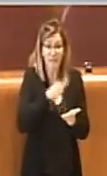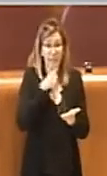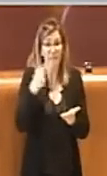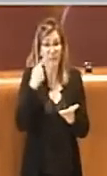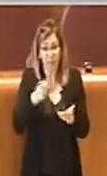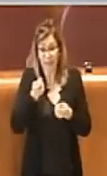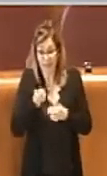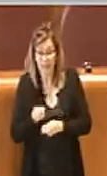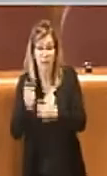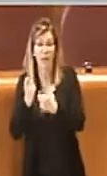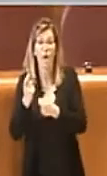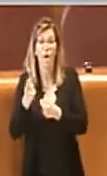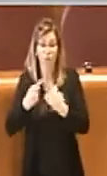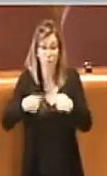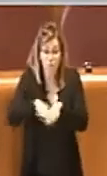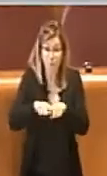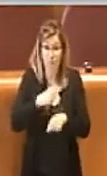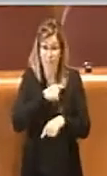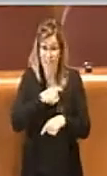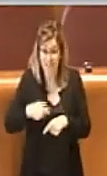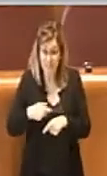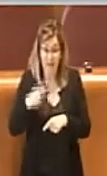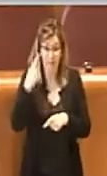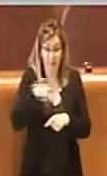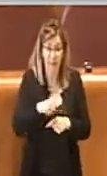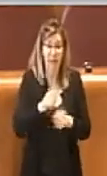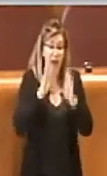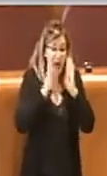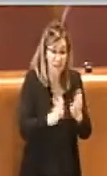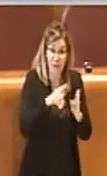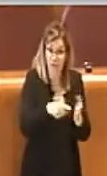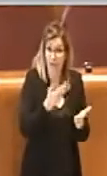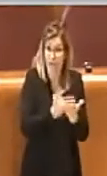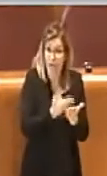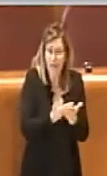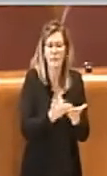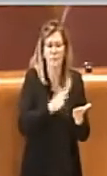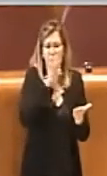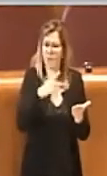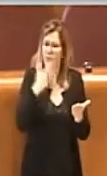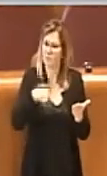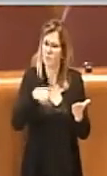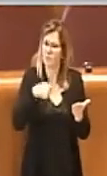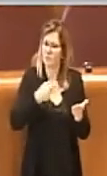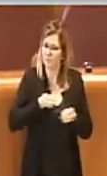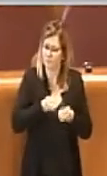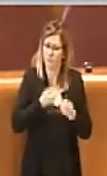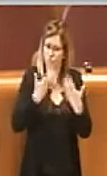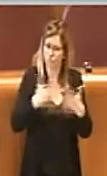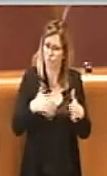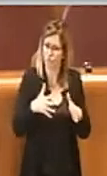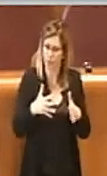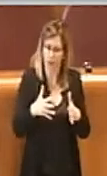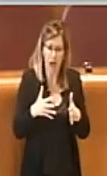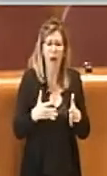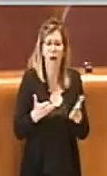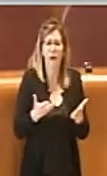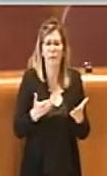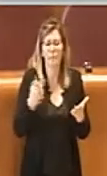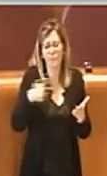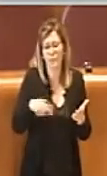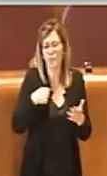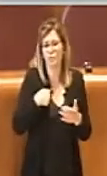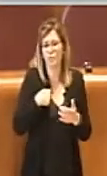sindaca affinché pongano in essere questi atti, mi pare che questo impulso sia già arrivato e sia già stato posto in essere, pertanto per queste